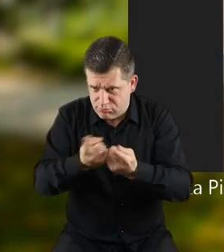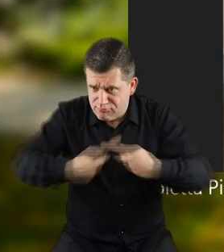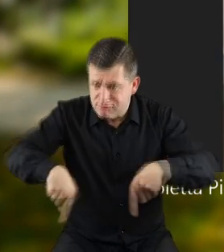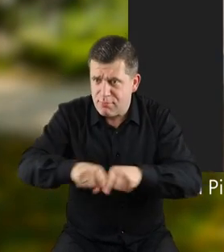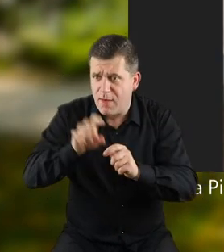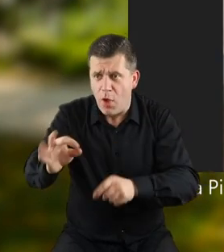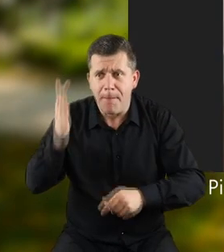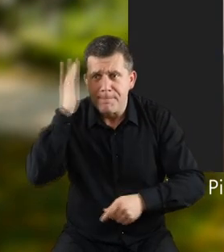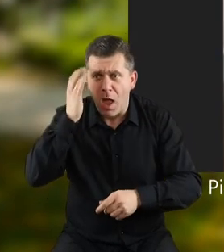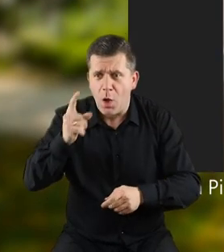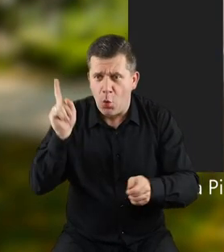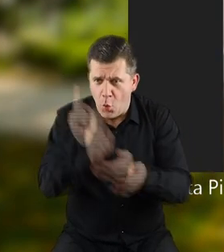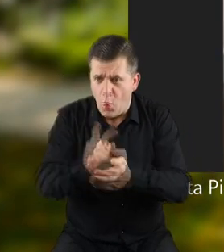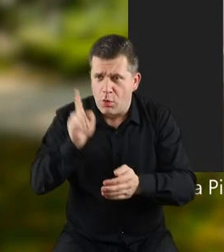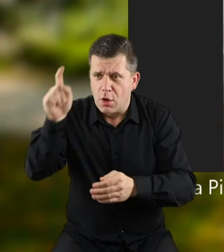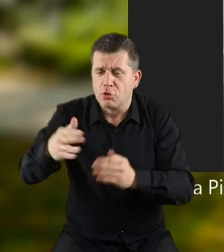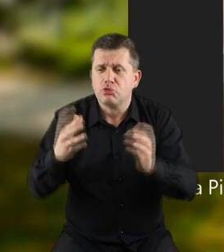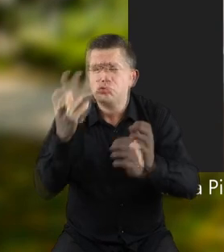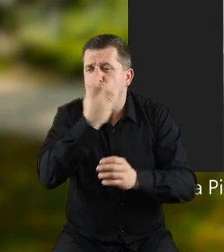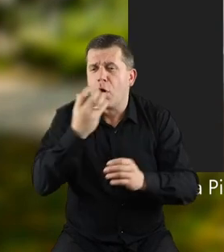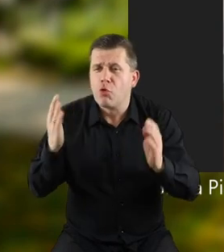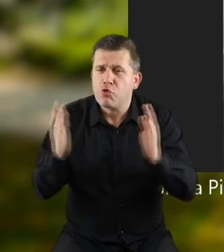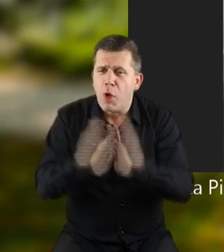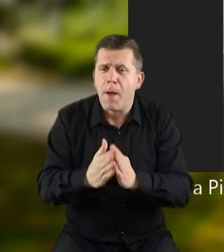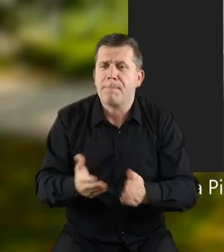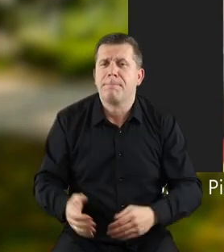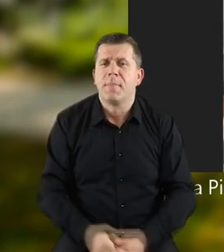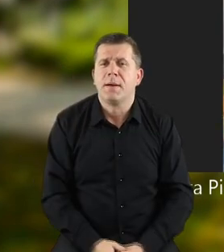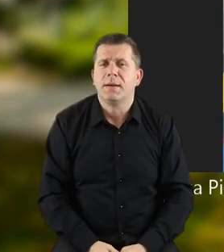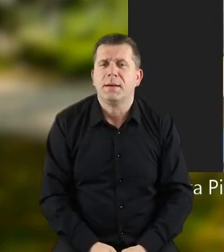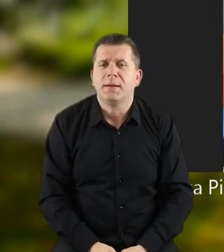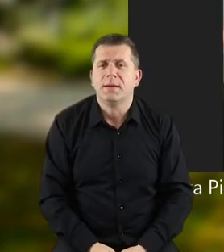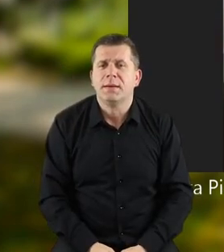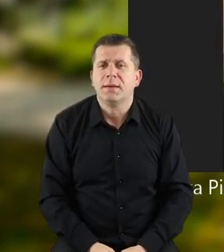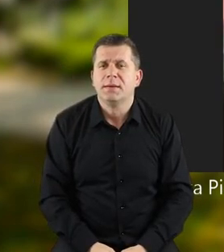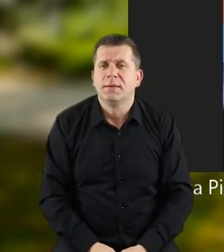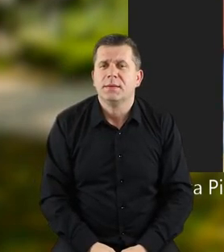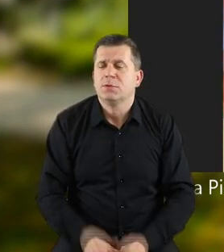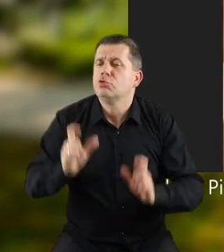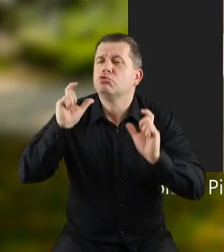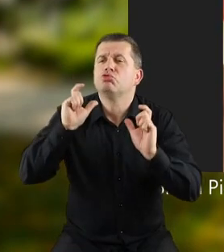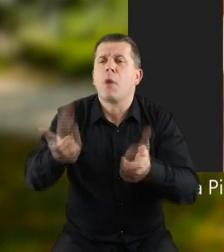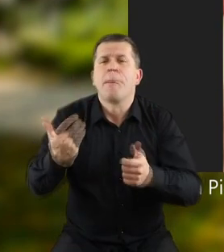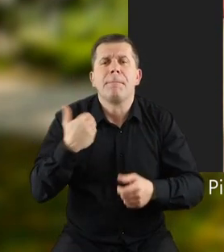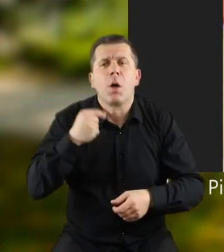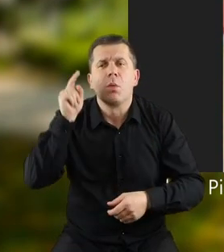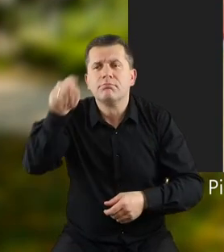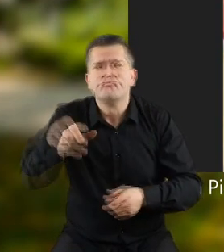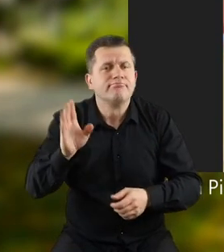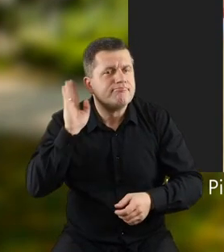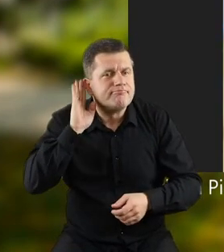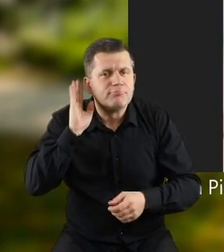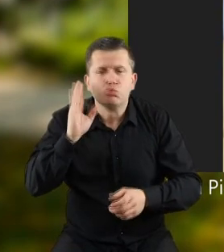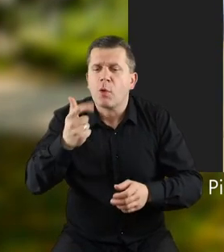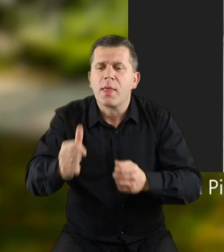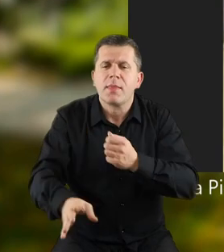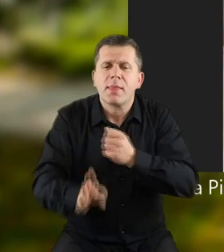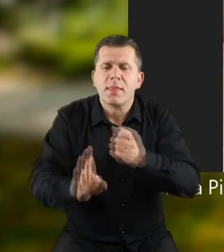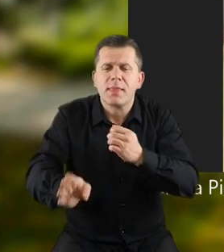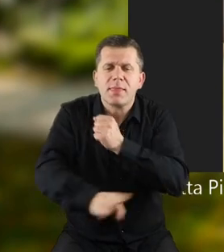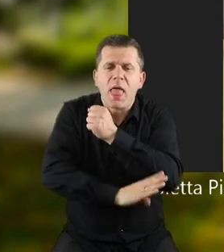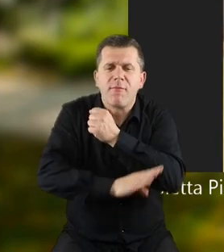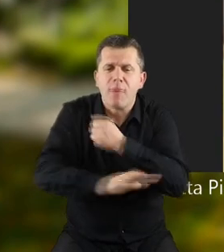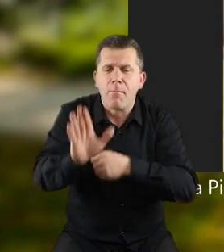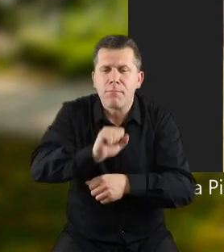marzenie? Czy trafił do tego ciepłowskiego domku? Czy, słuchajcie, co mu się tam przydarzyło? Co się stało z